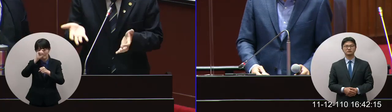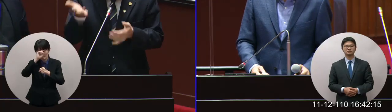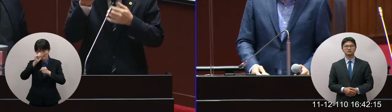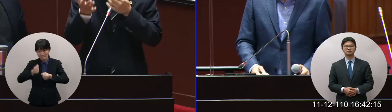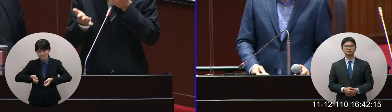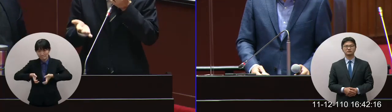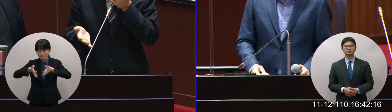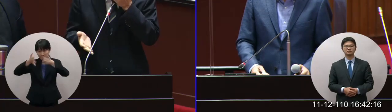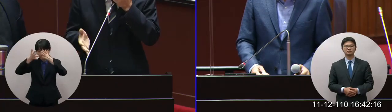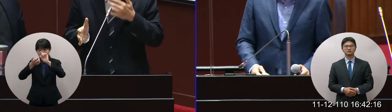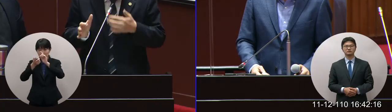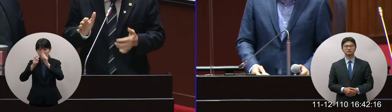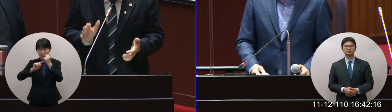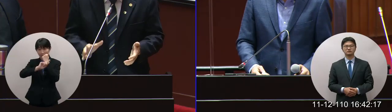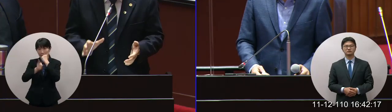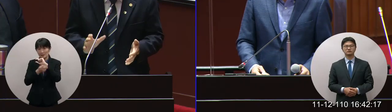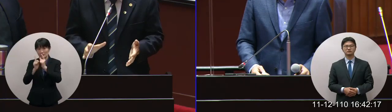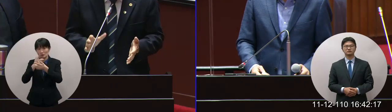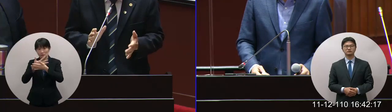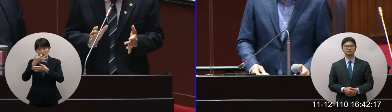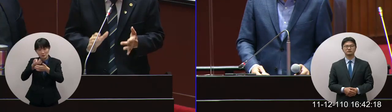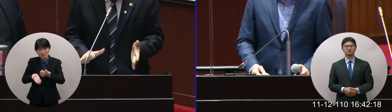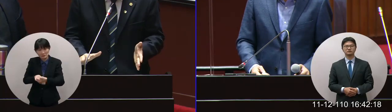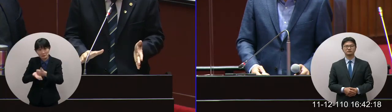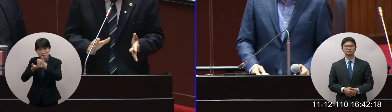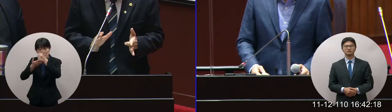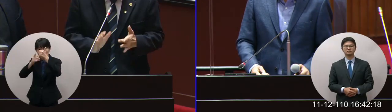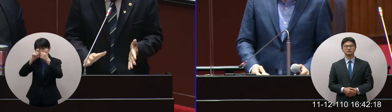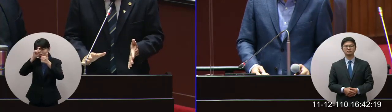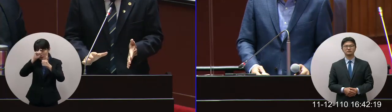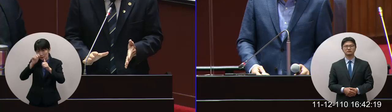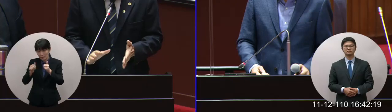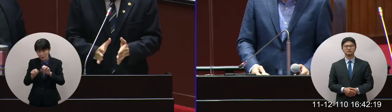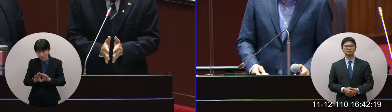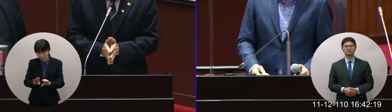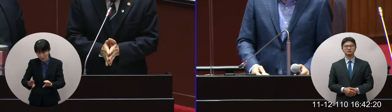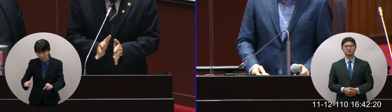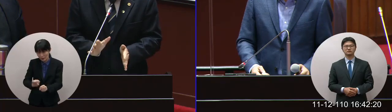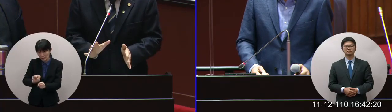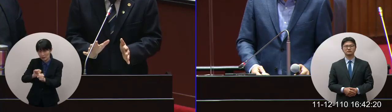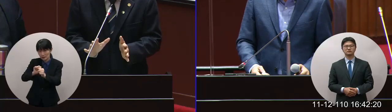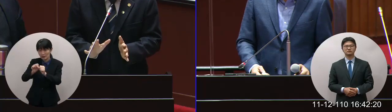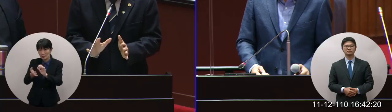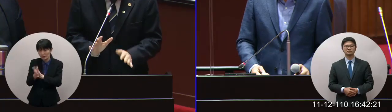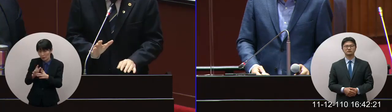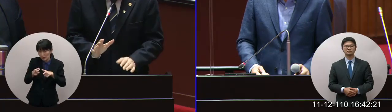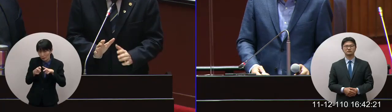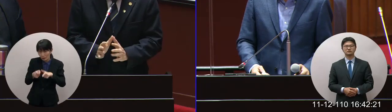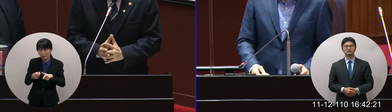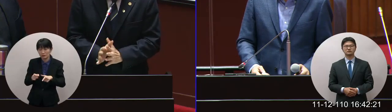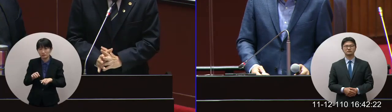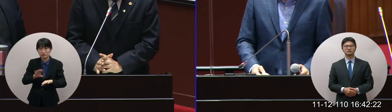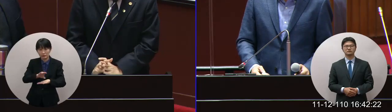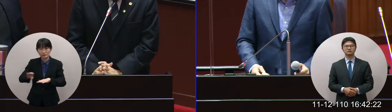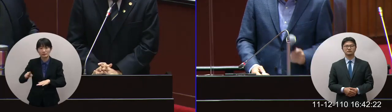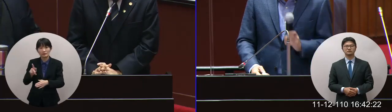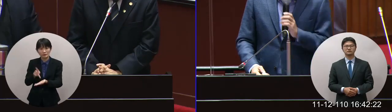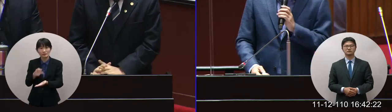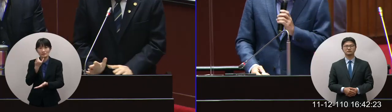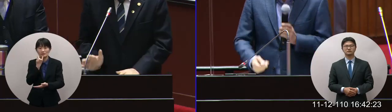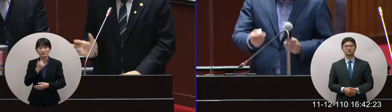獎勵的方式把多的停車位做出來變成公共停車位大概朝這幾個方向再進行